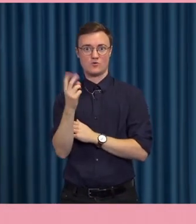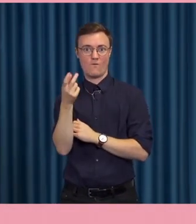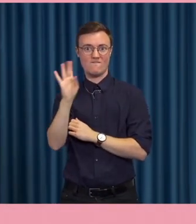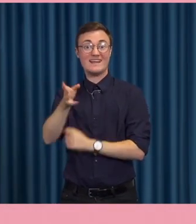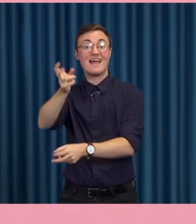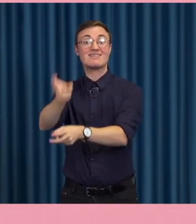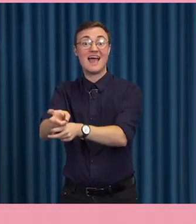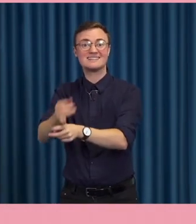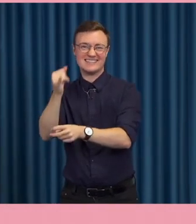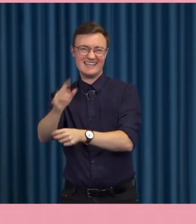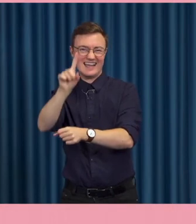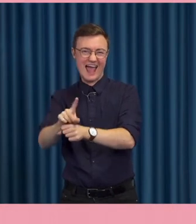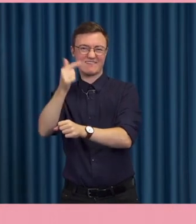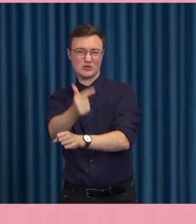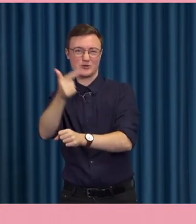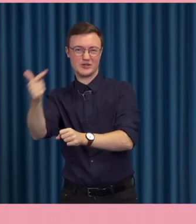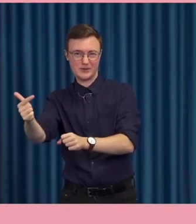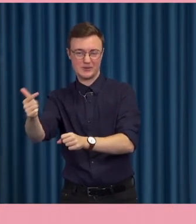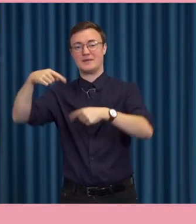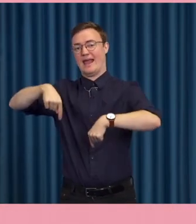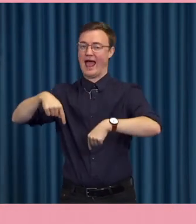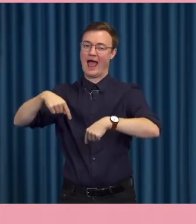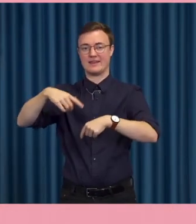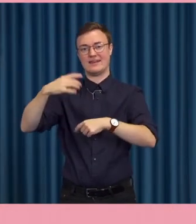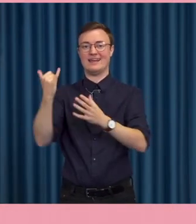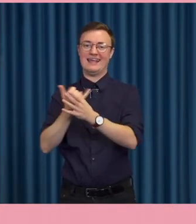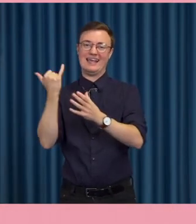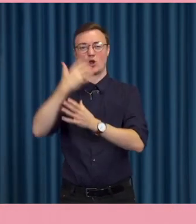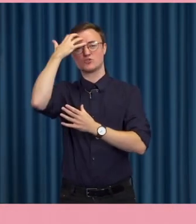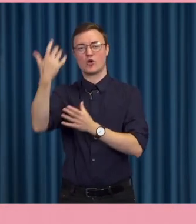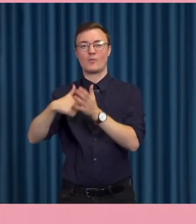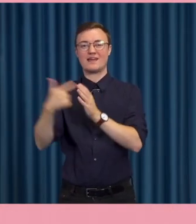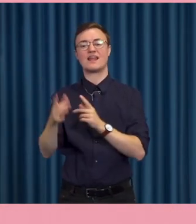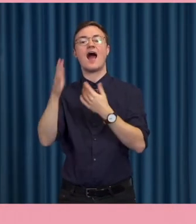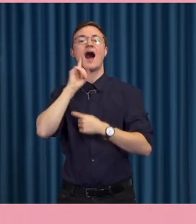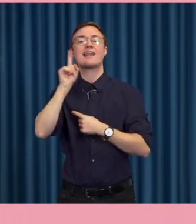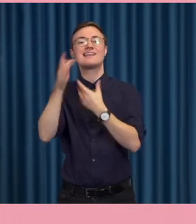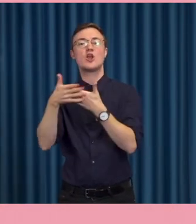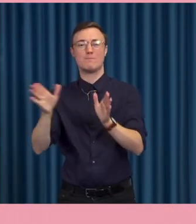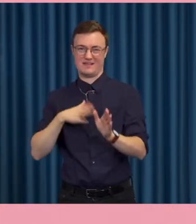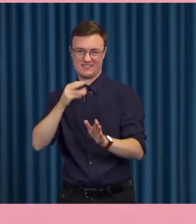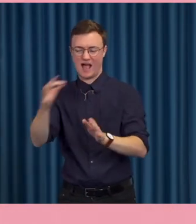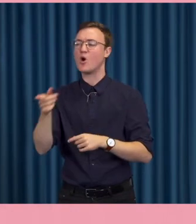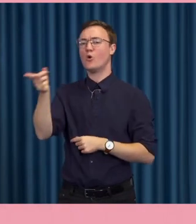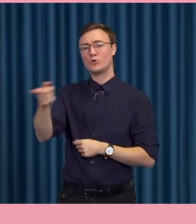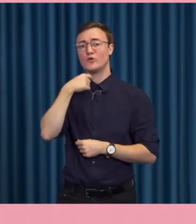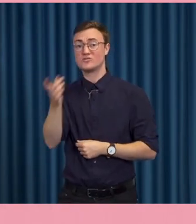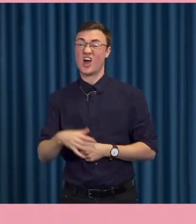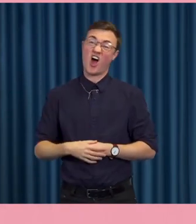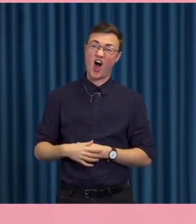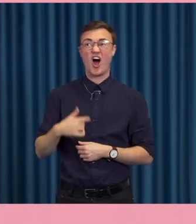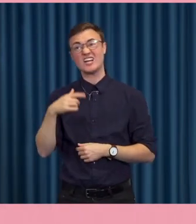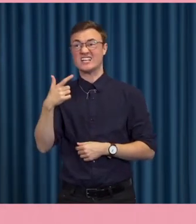1177 eller det som i Stockholms länsstans kallas alltid öppet och du var så här jag tror ändå att det är lite